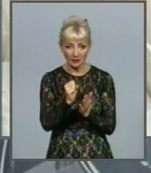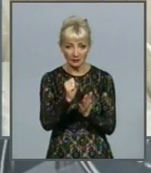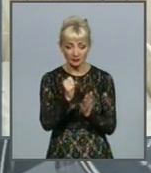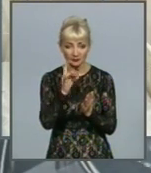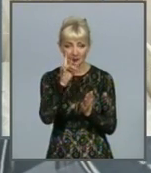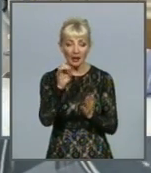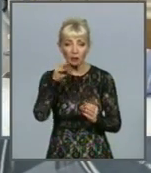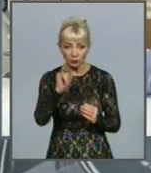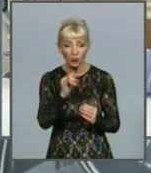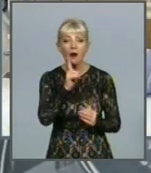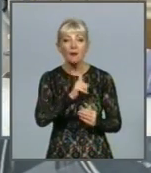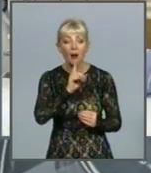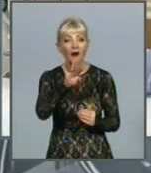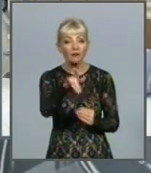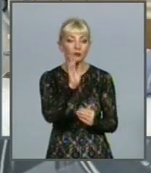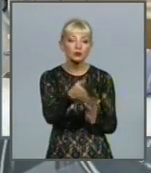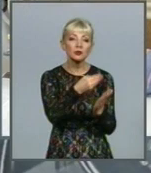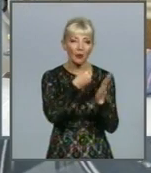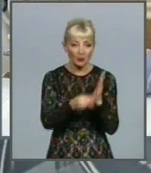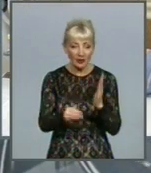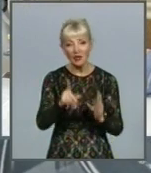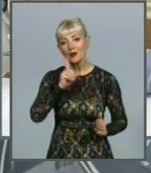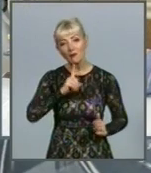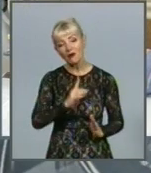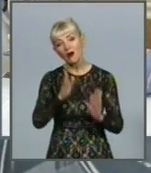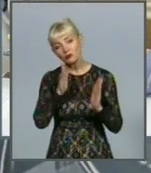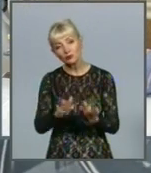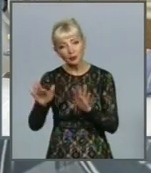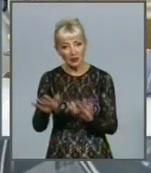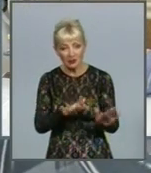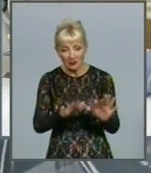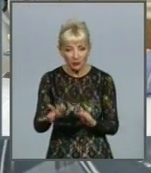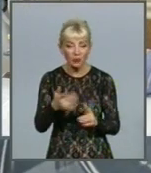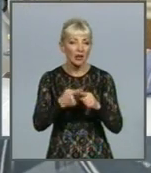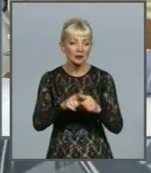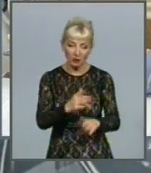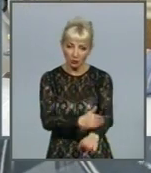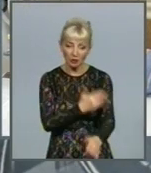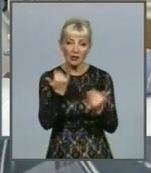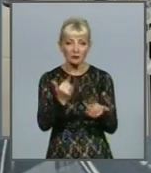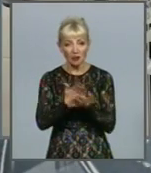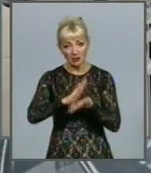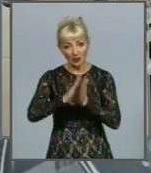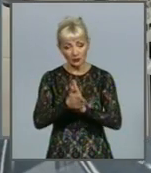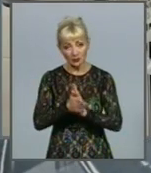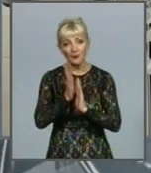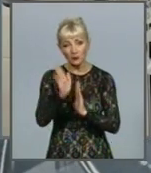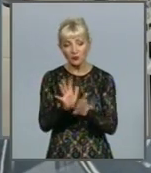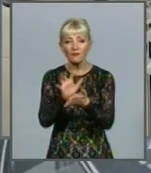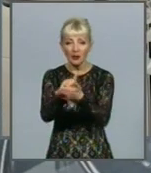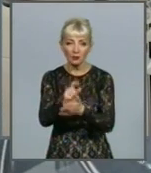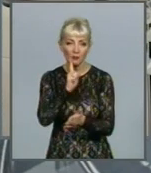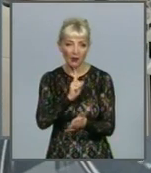зрозуміло, що поки ви будете її приобретати, поки будуть процедури, це долга пісня. Сьогодні є договорювання, що вони будуть давати в аренду.